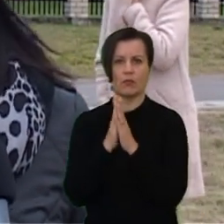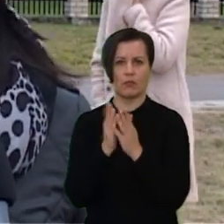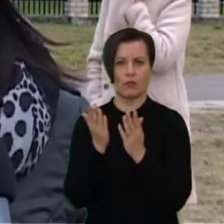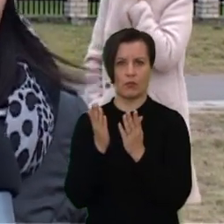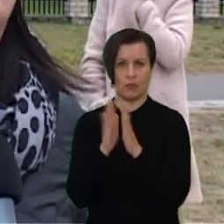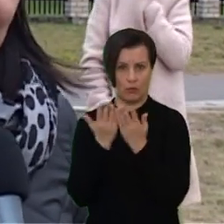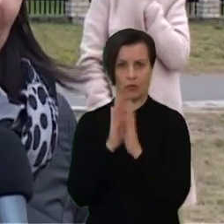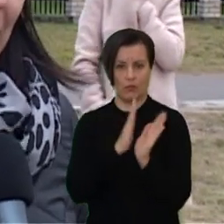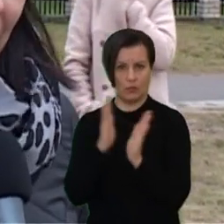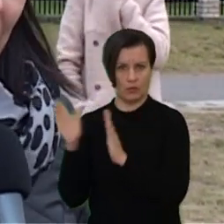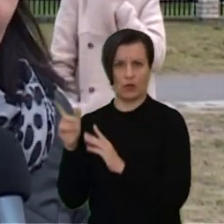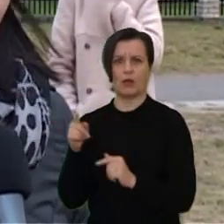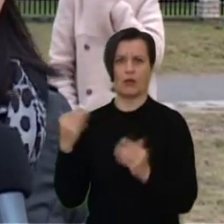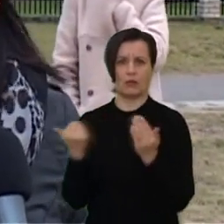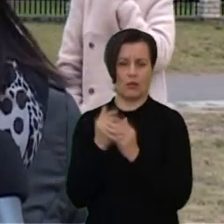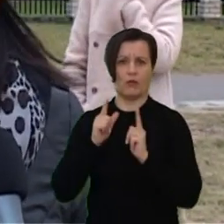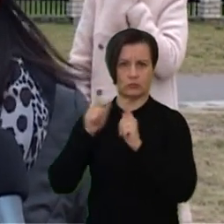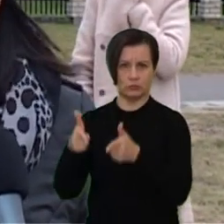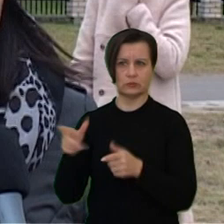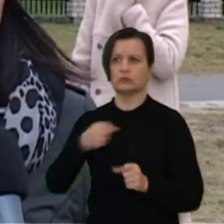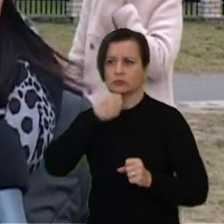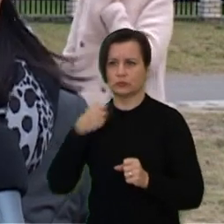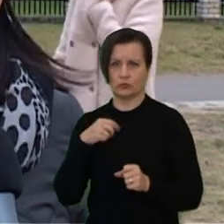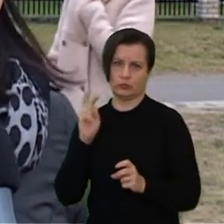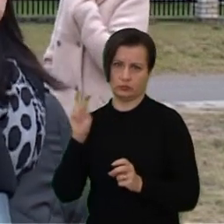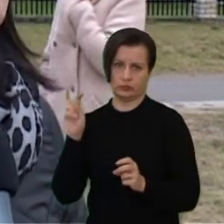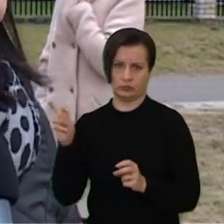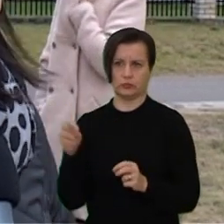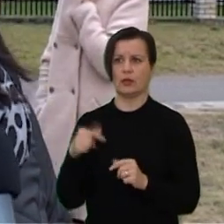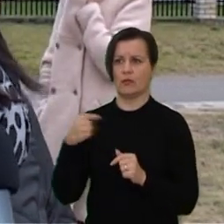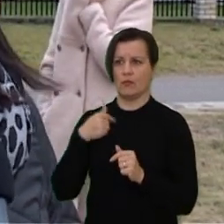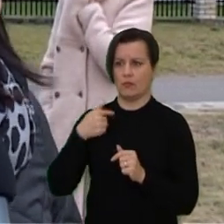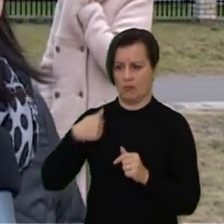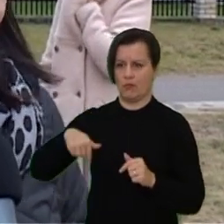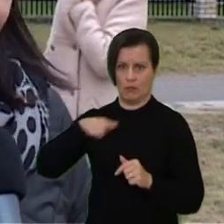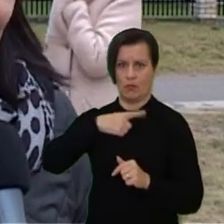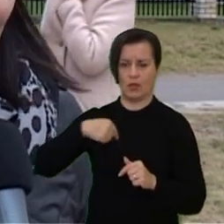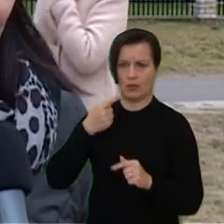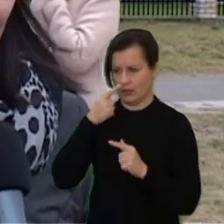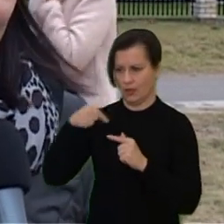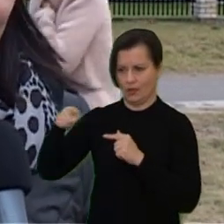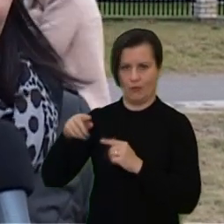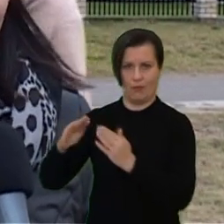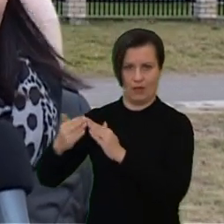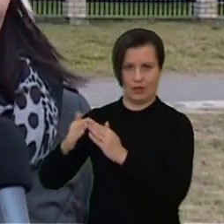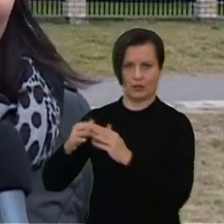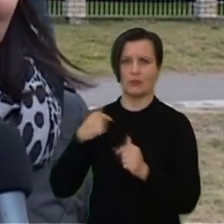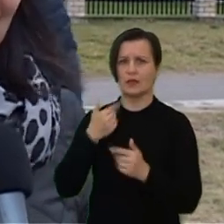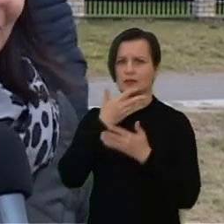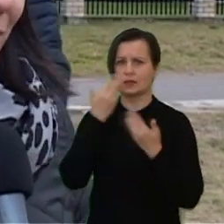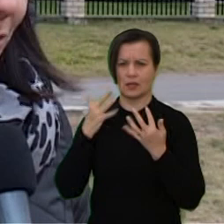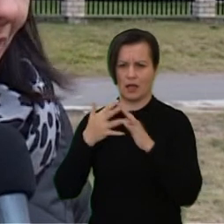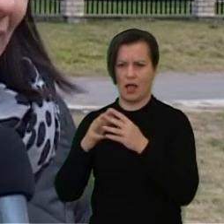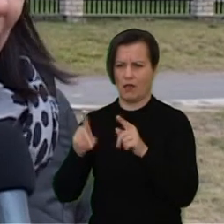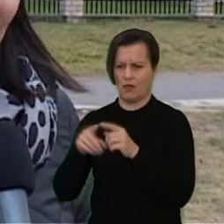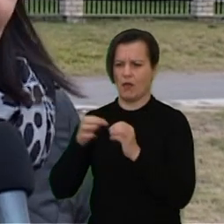kur ta eina vyresnių amžių žmonės. Tai kad bendraujamės netoli miesto. Tai mums to tokio... Nu,